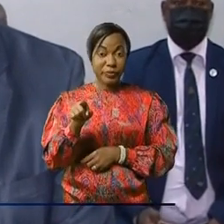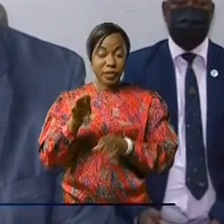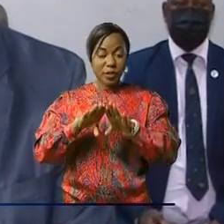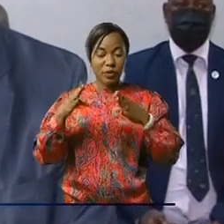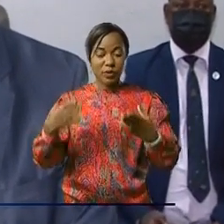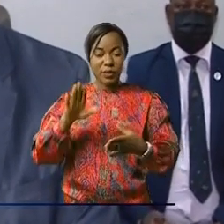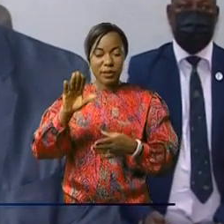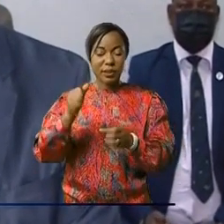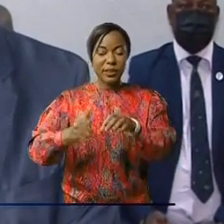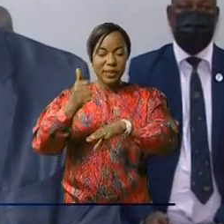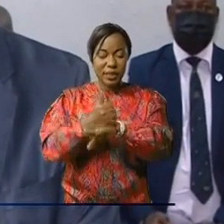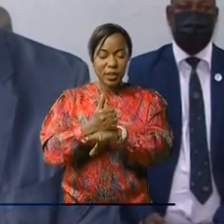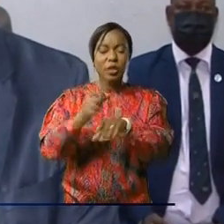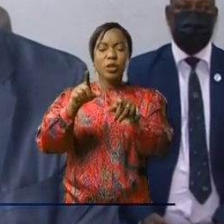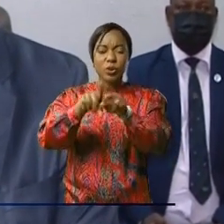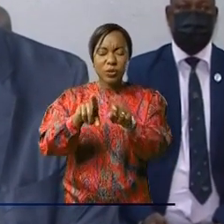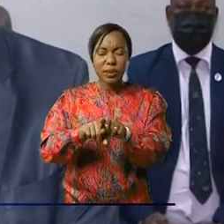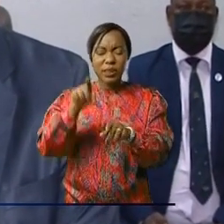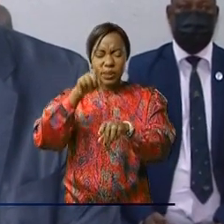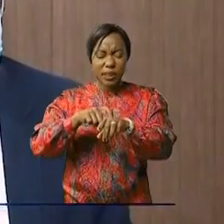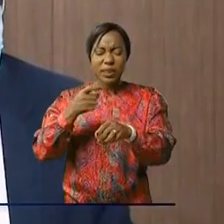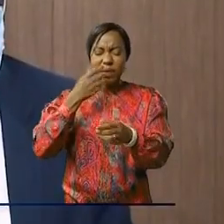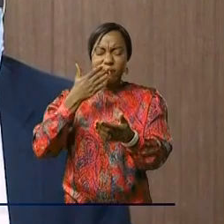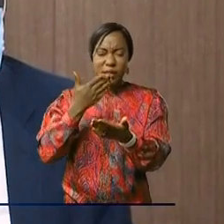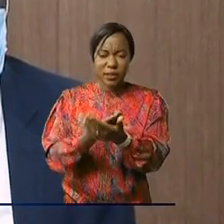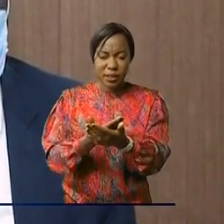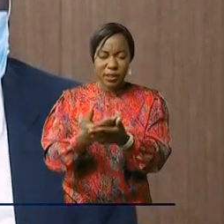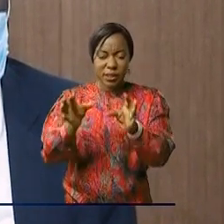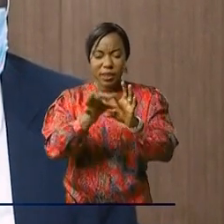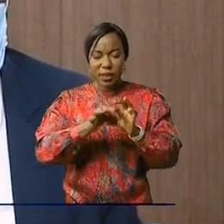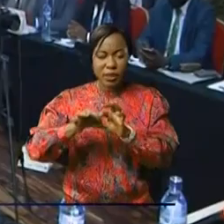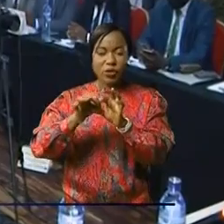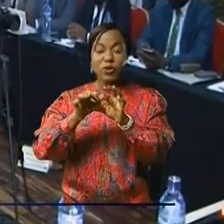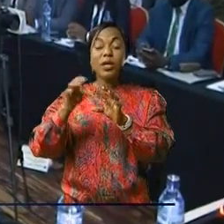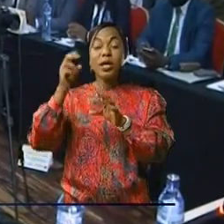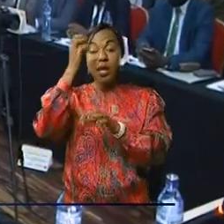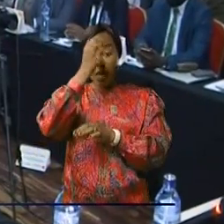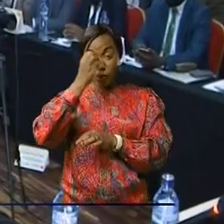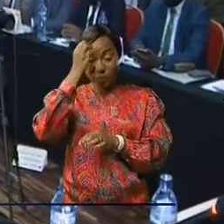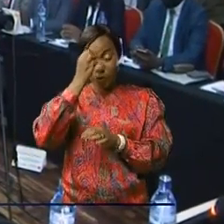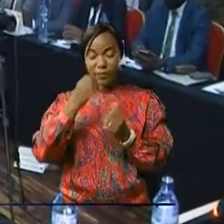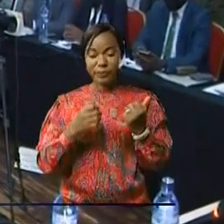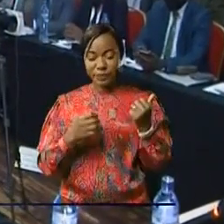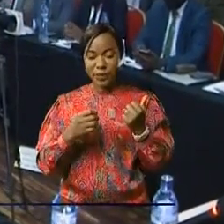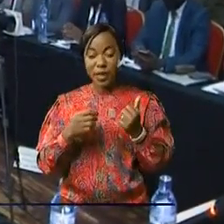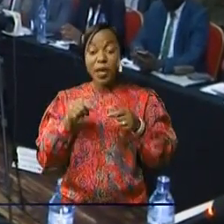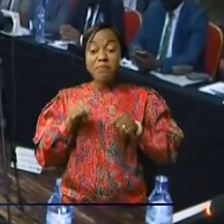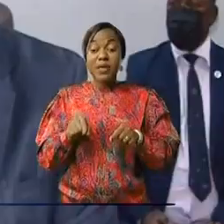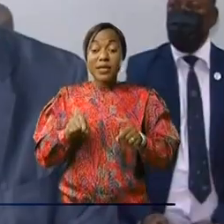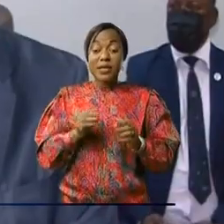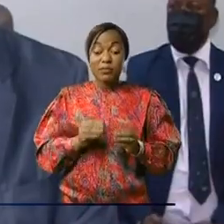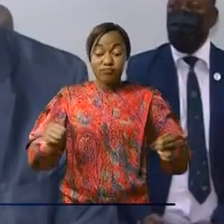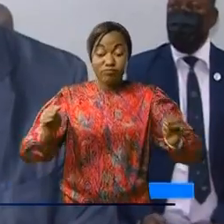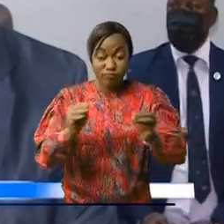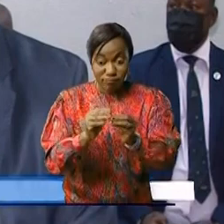ouvert ses assises, s'est donné un petit temps de remerciement de l'Union européenne. La présente rencontre vise à examiner